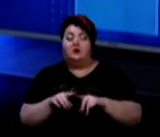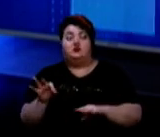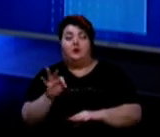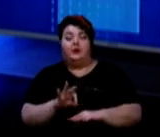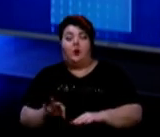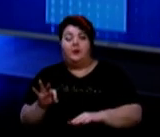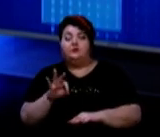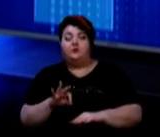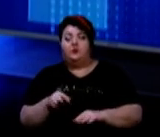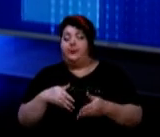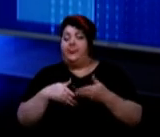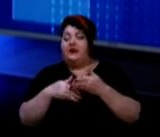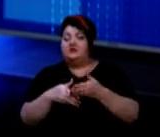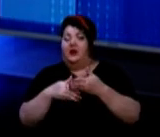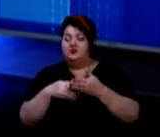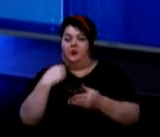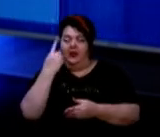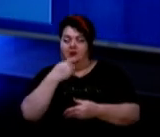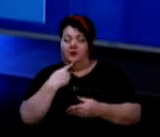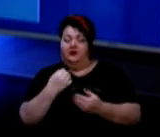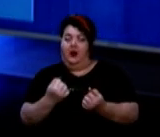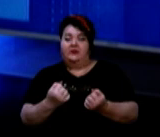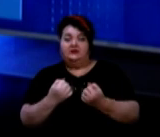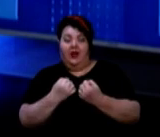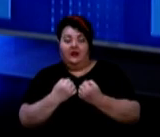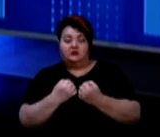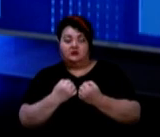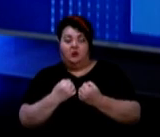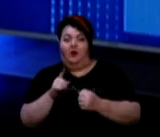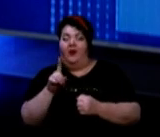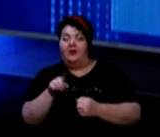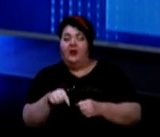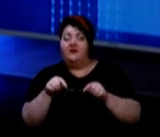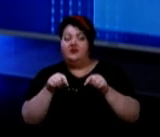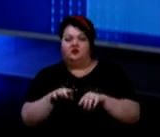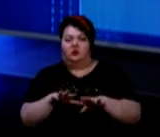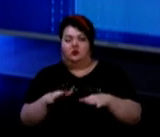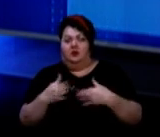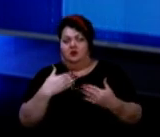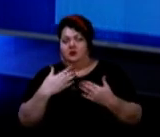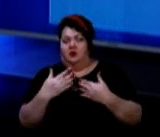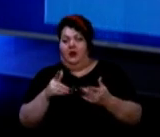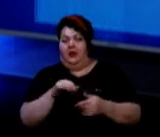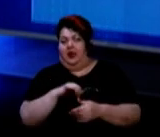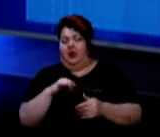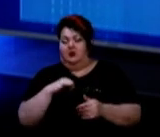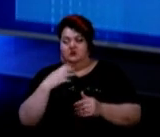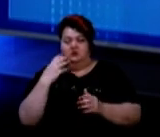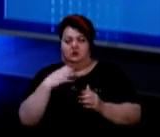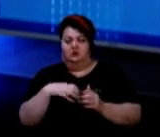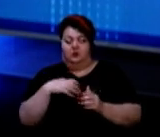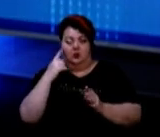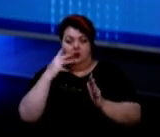засоби індивідуального захисту навіть тут не стоїться, ну, як само собою розуміється. Вони